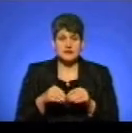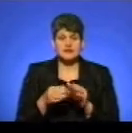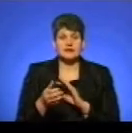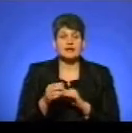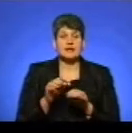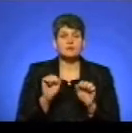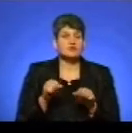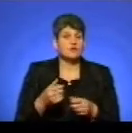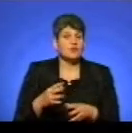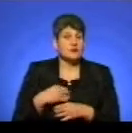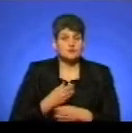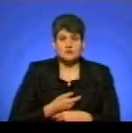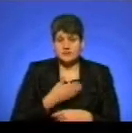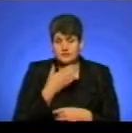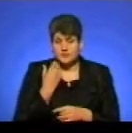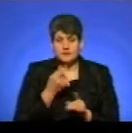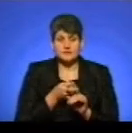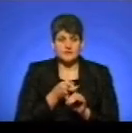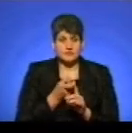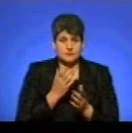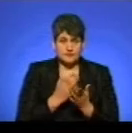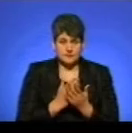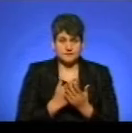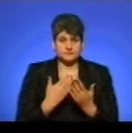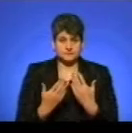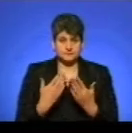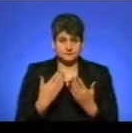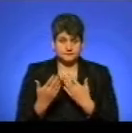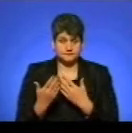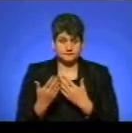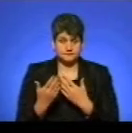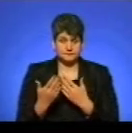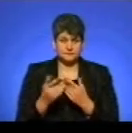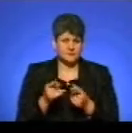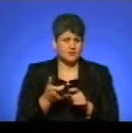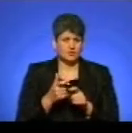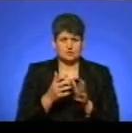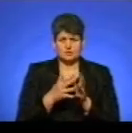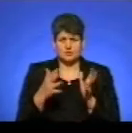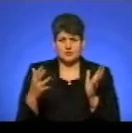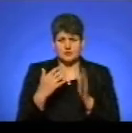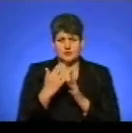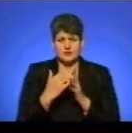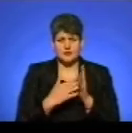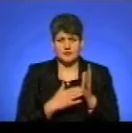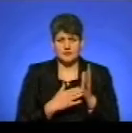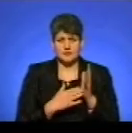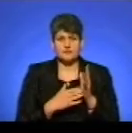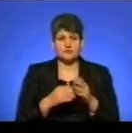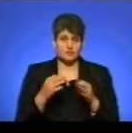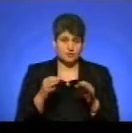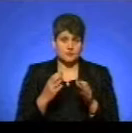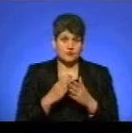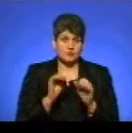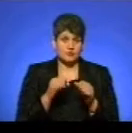можуть і не проживати разом, але їх пов'язують певні стосунки. І, ну, там, надзвичайно широкий перелік, він в доступ є, його